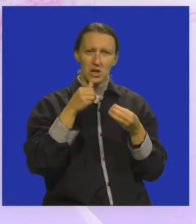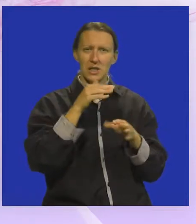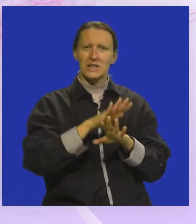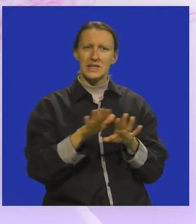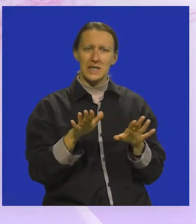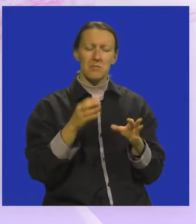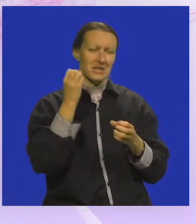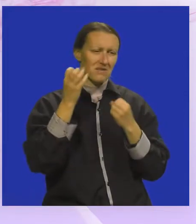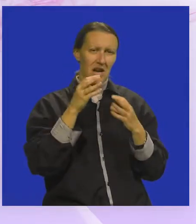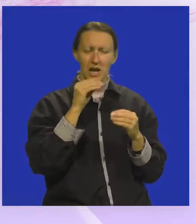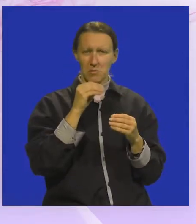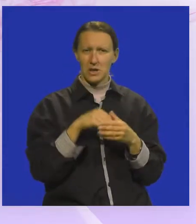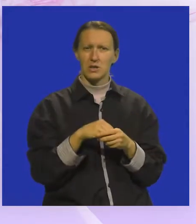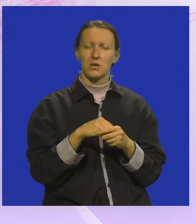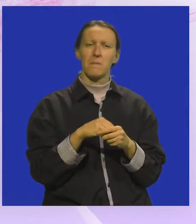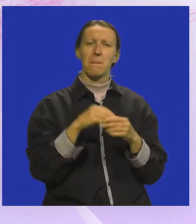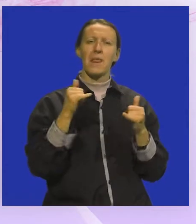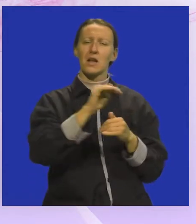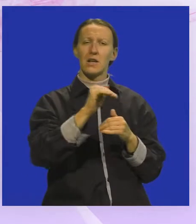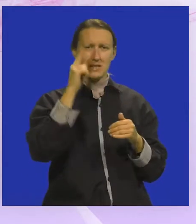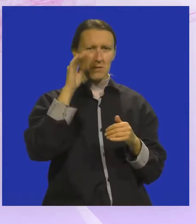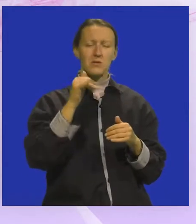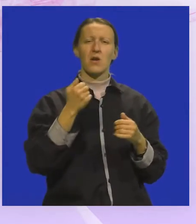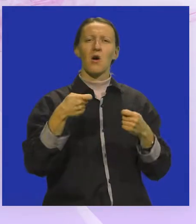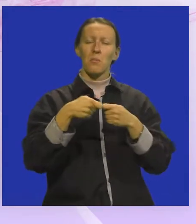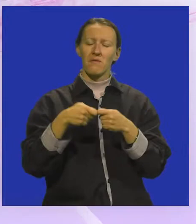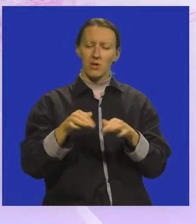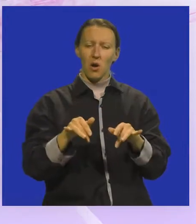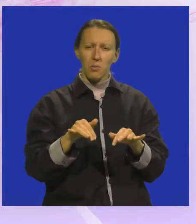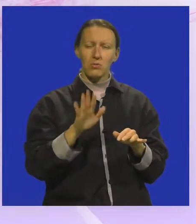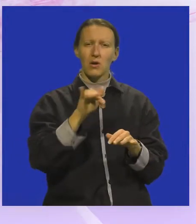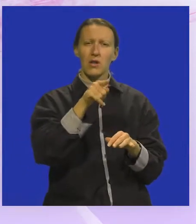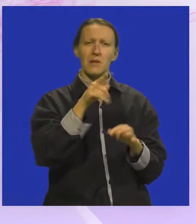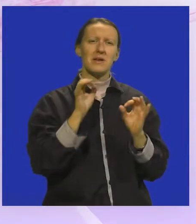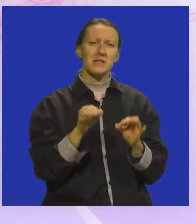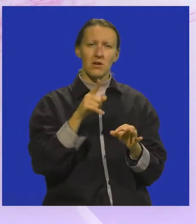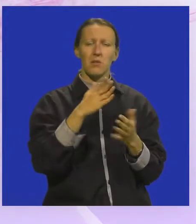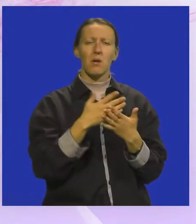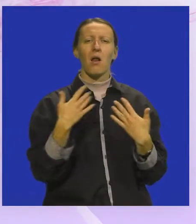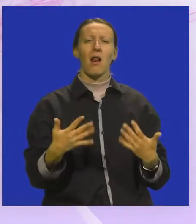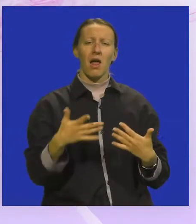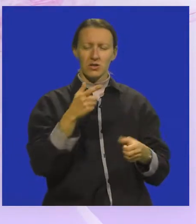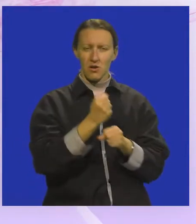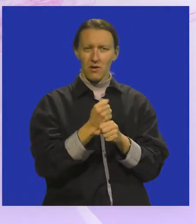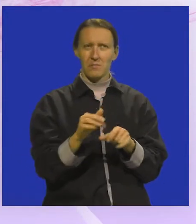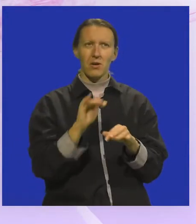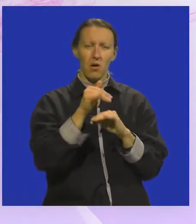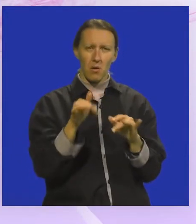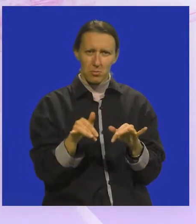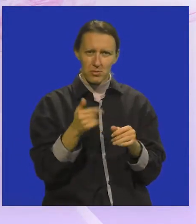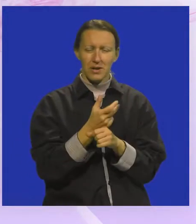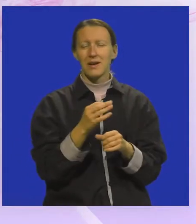i samih stvaranja priče. Danasnje djece znamo da su jako povezane za kompjuter, tako da njima sigurno bilo puno lakše ova radionica nego,